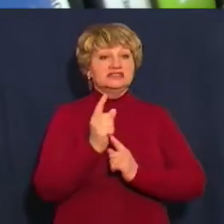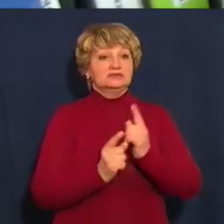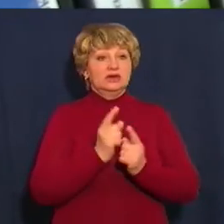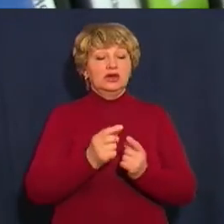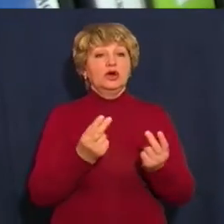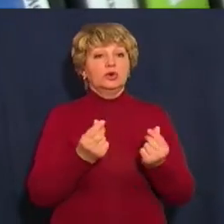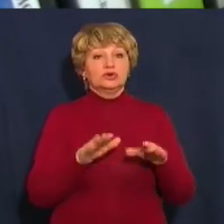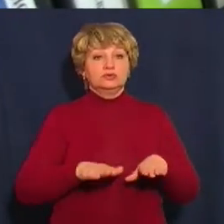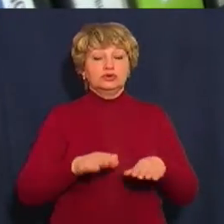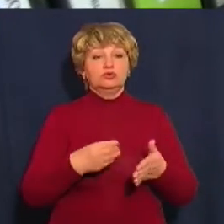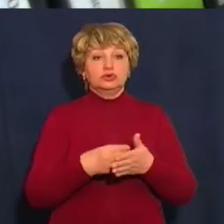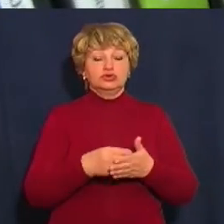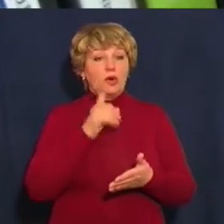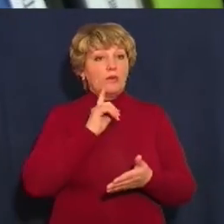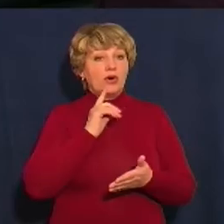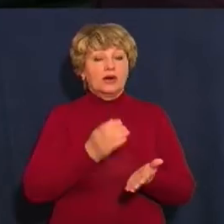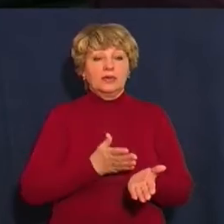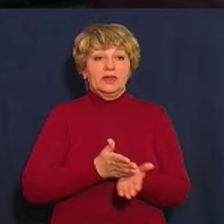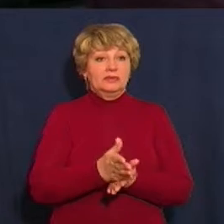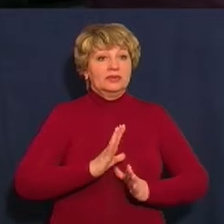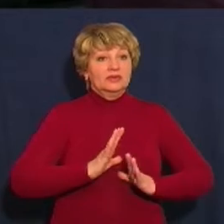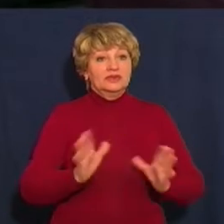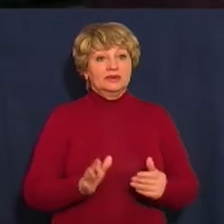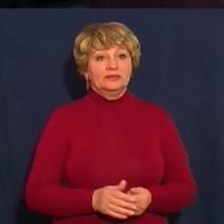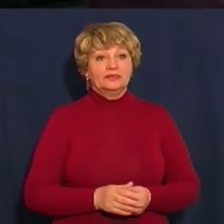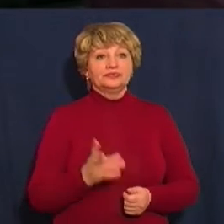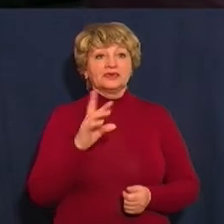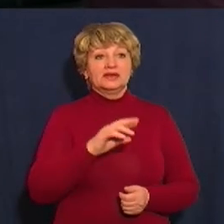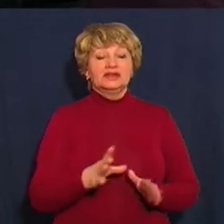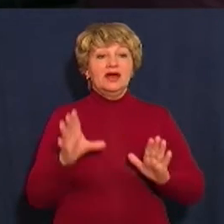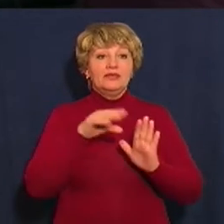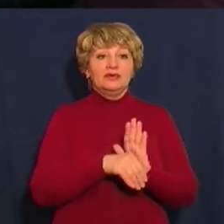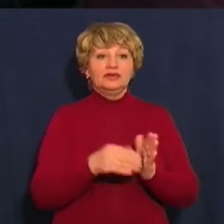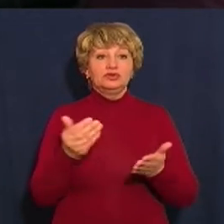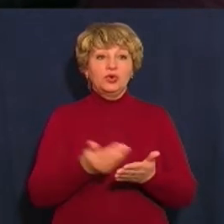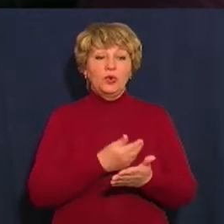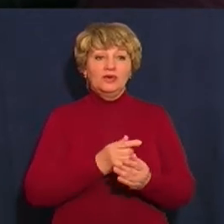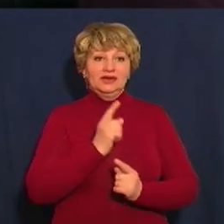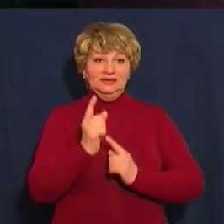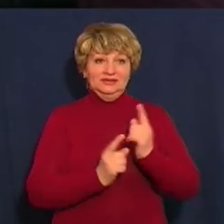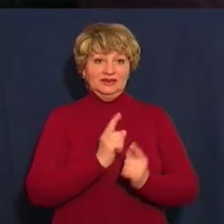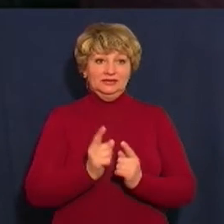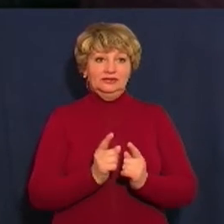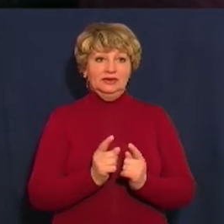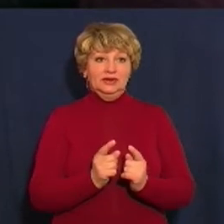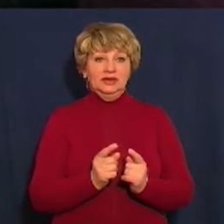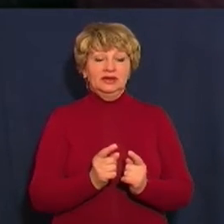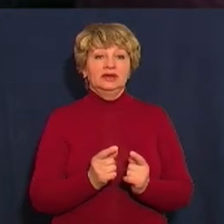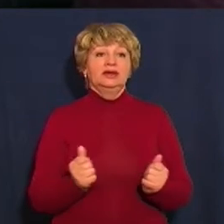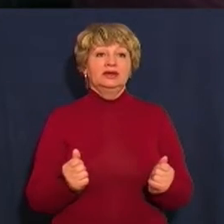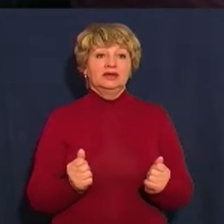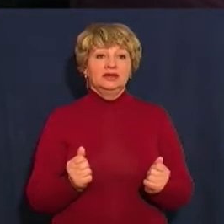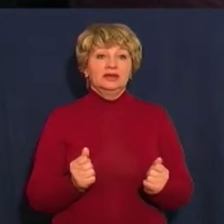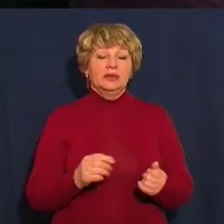міського бюджету поки не спрямовували. Для провадження концепції коштів не потрібно, необхідно до цієї концепції